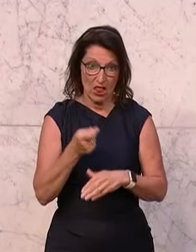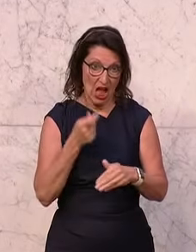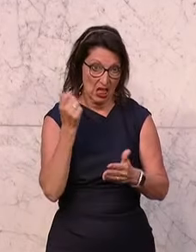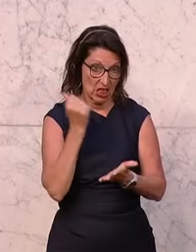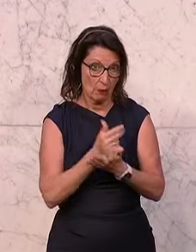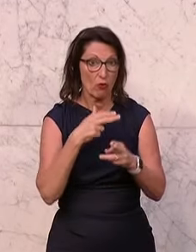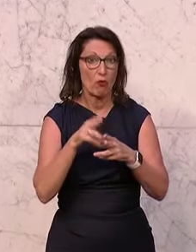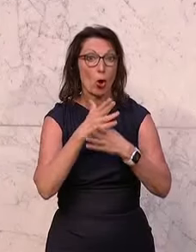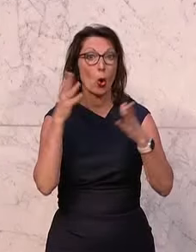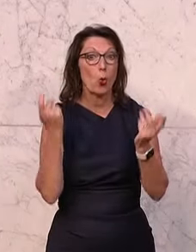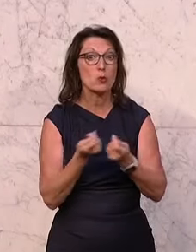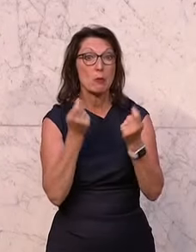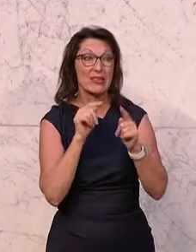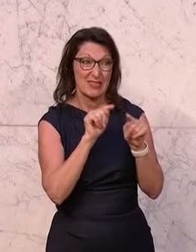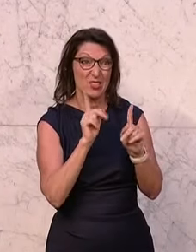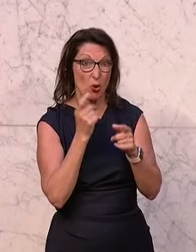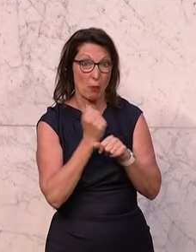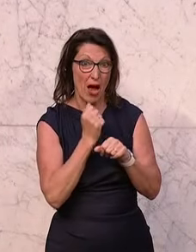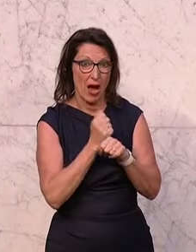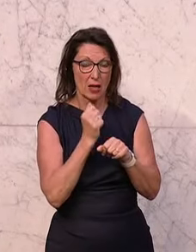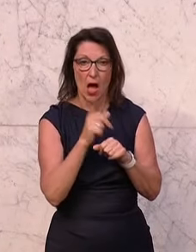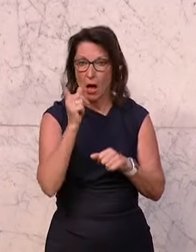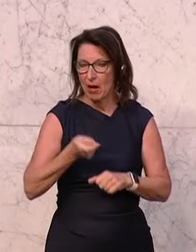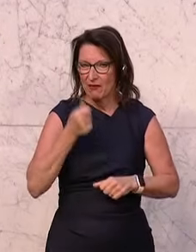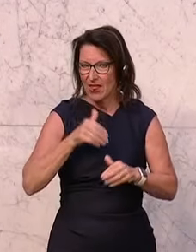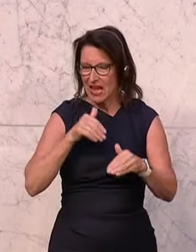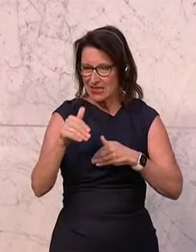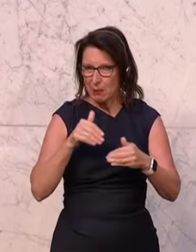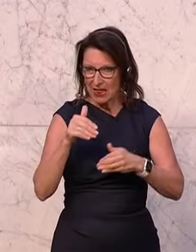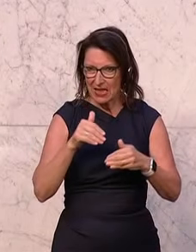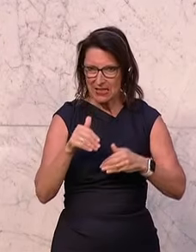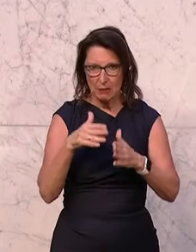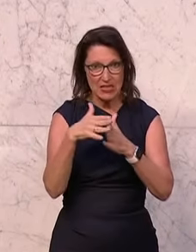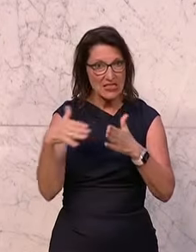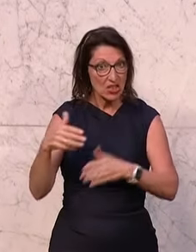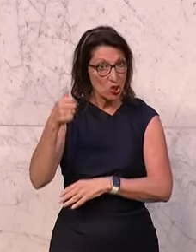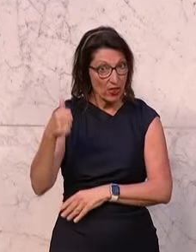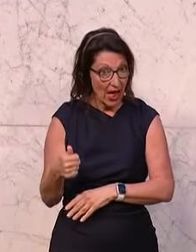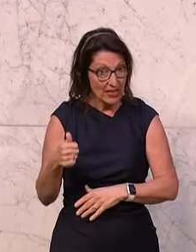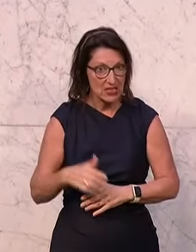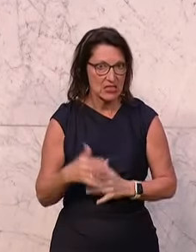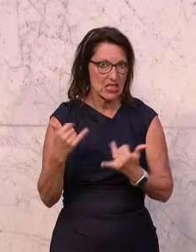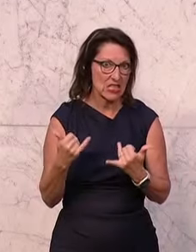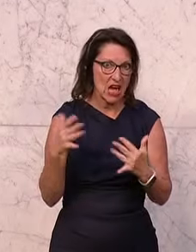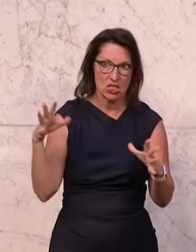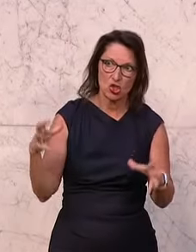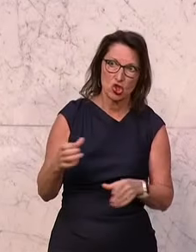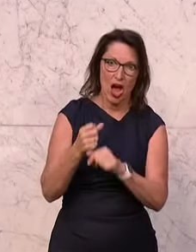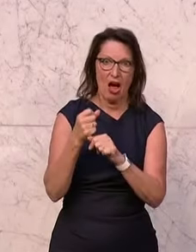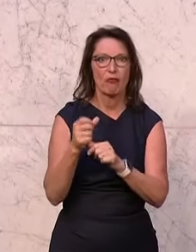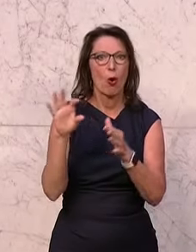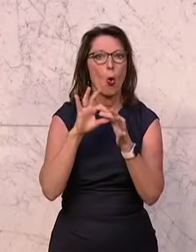Großbetriebe liegt, schafft man im Finanzministerium in der Sektion 1 eine neue